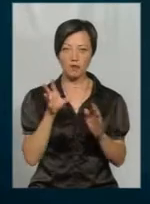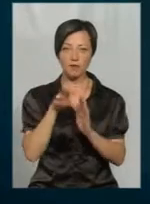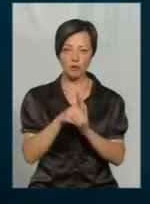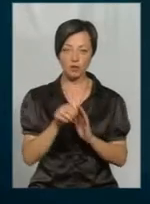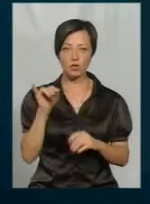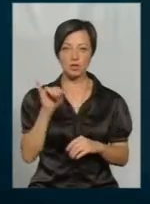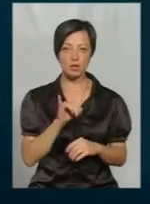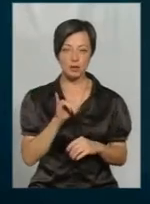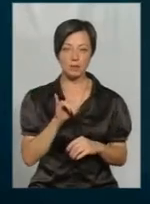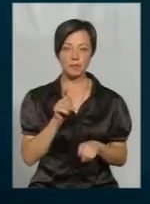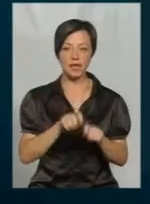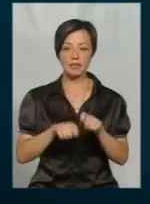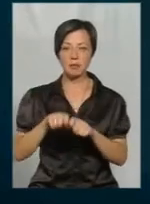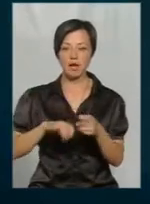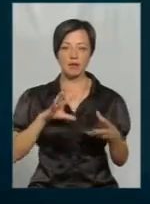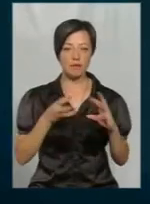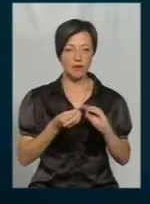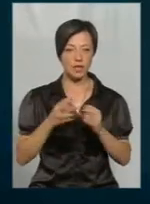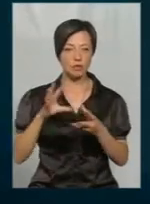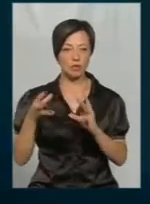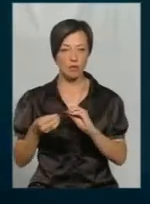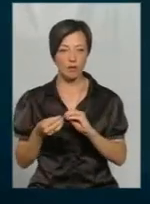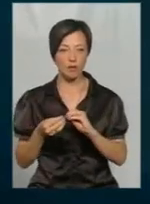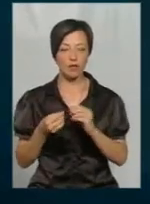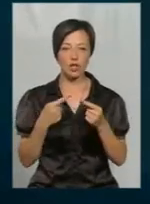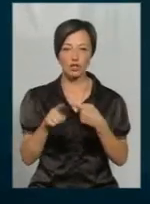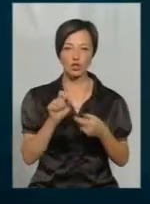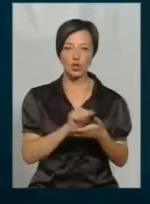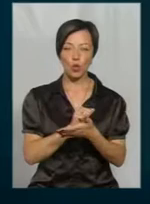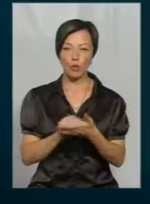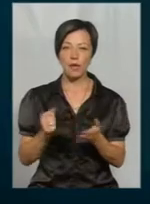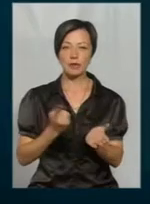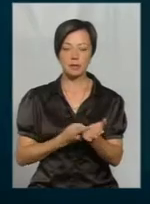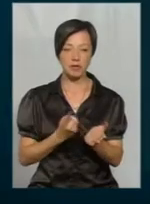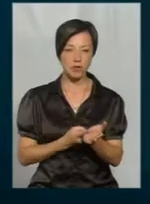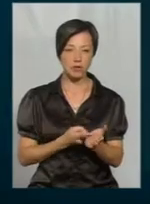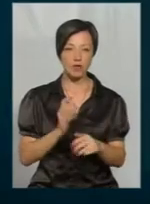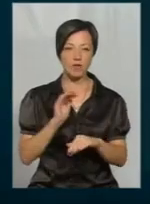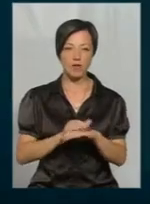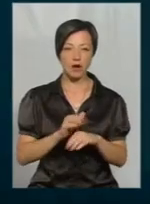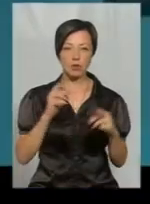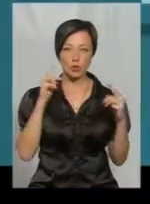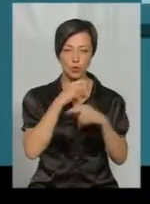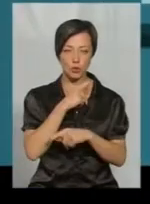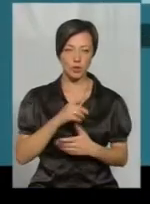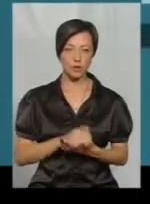експертні висновки, інші документи, що підтверджують факт отруєння.